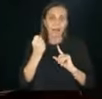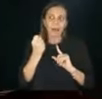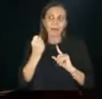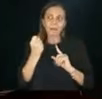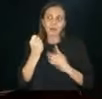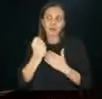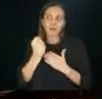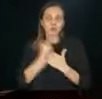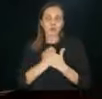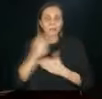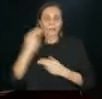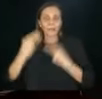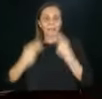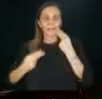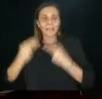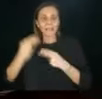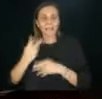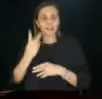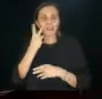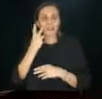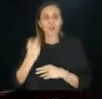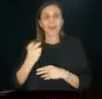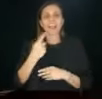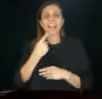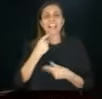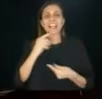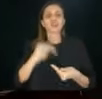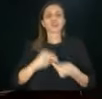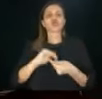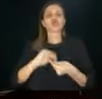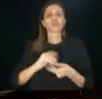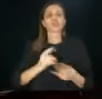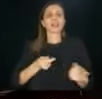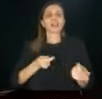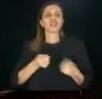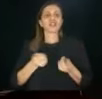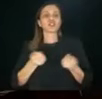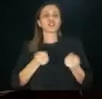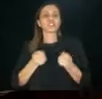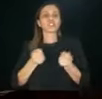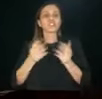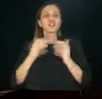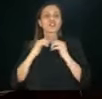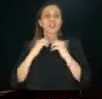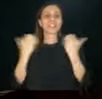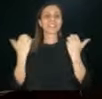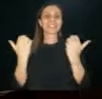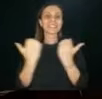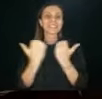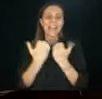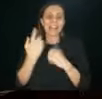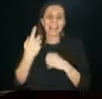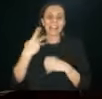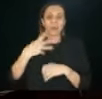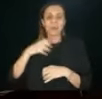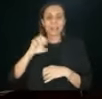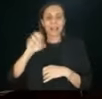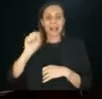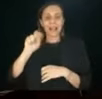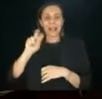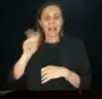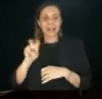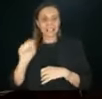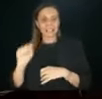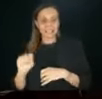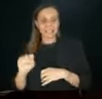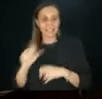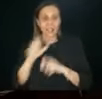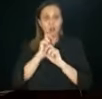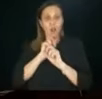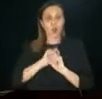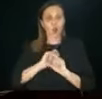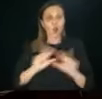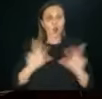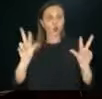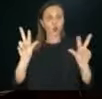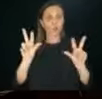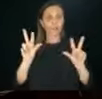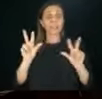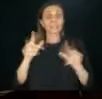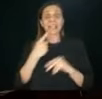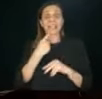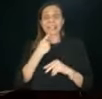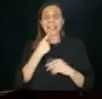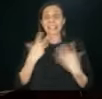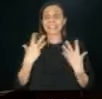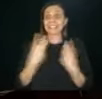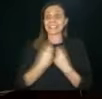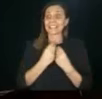bilancio che riguardano la società che gestisce lo stadio Meazza. La comunicazione era che